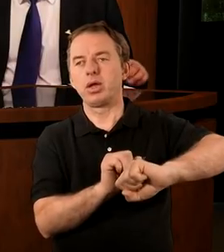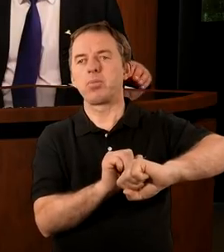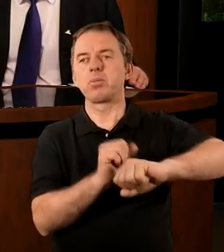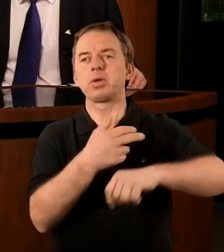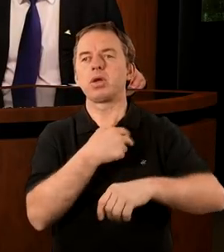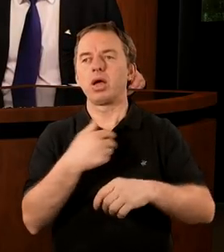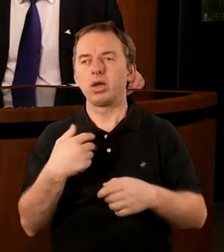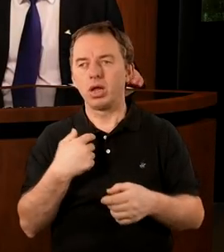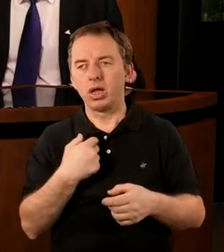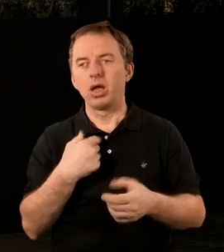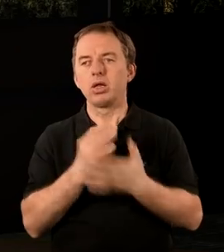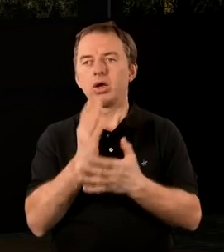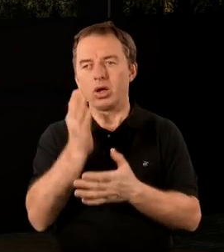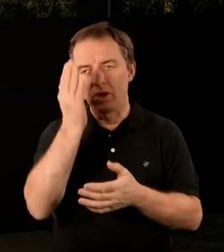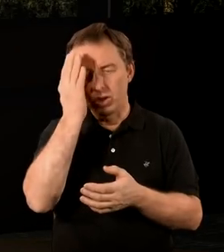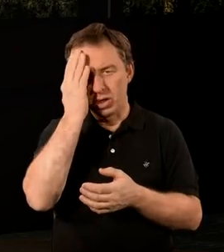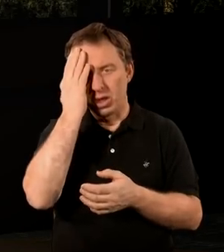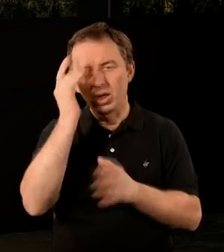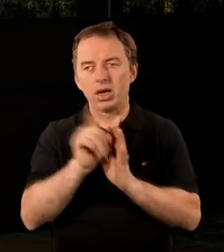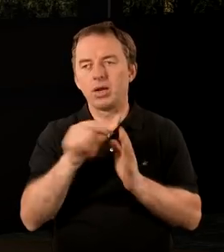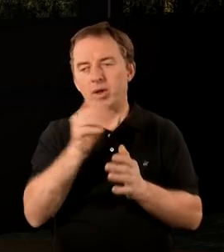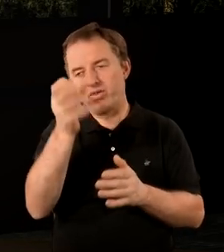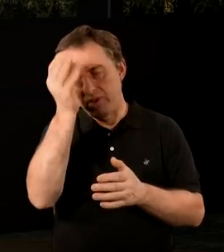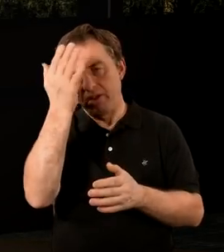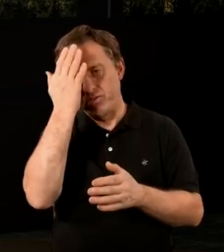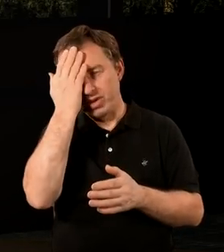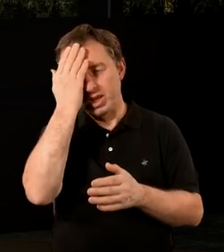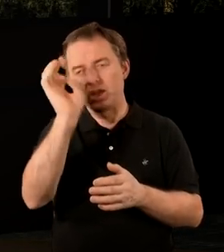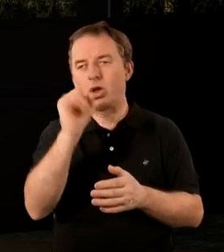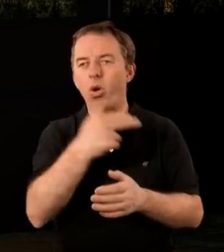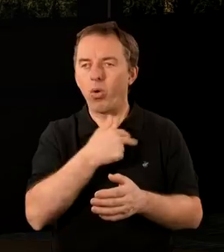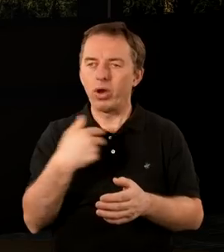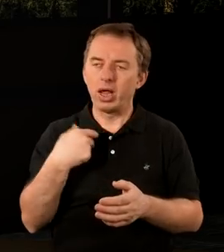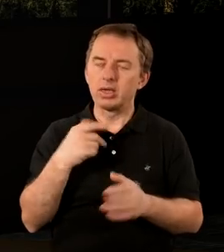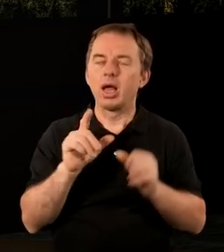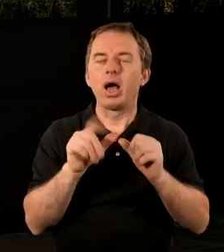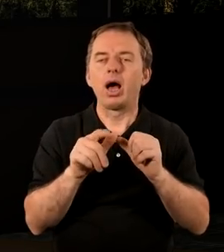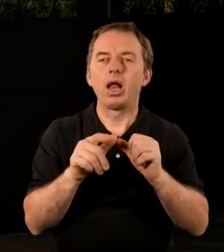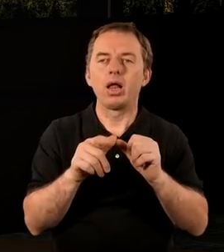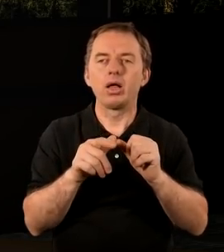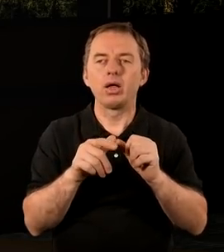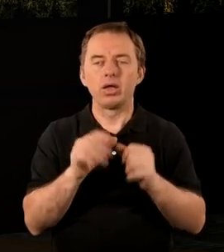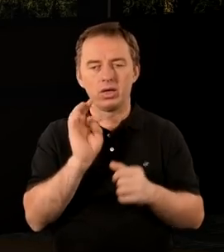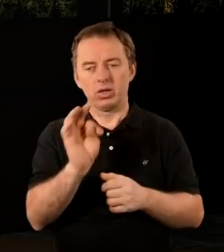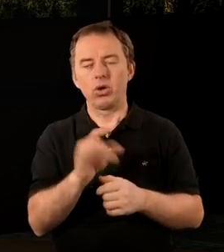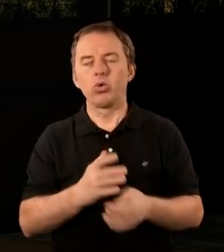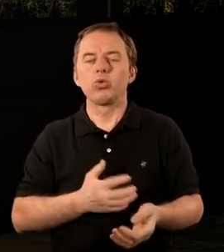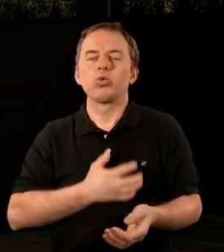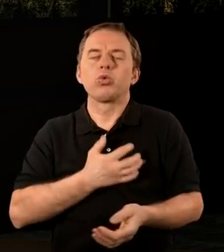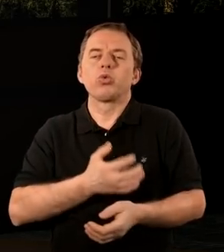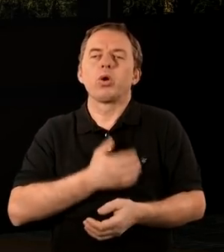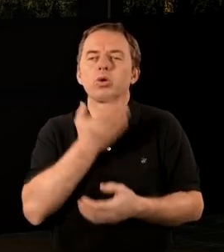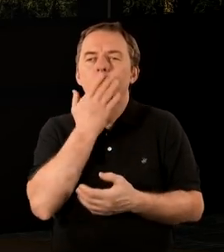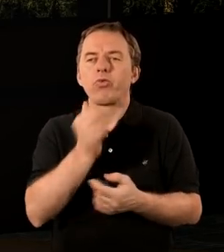zabezpiecza nas. Bo nie tylko zna nas dla samej wiedzy, żeby wiedzieć o nas, ale z taką wręcz